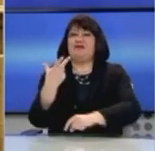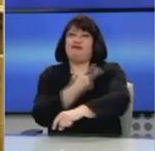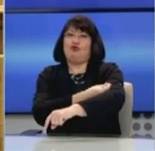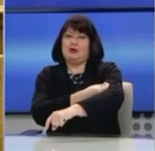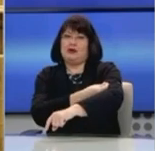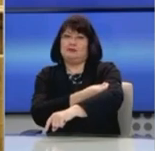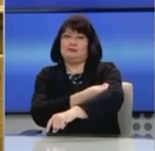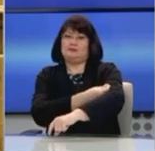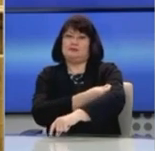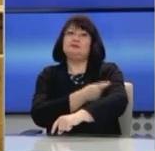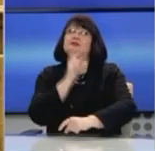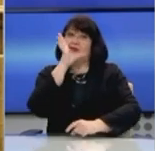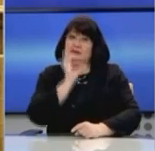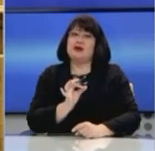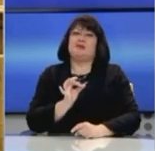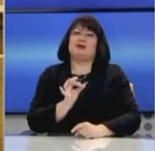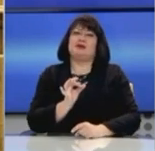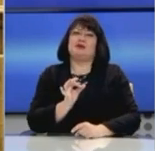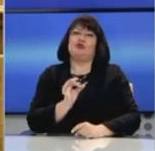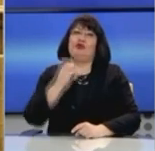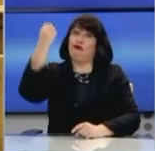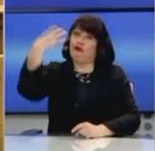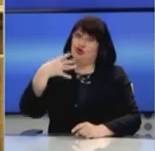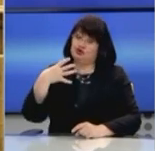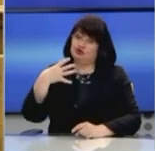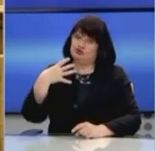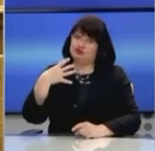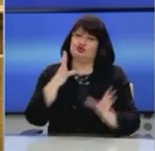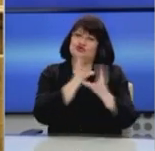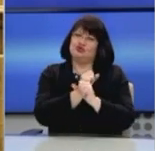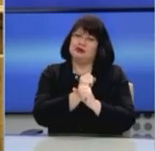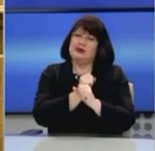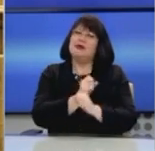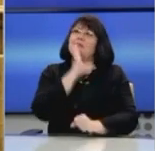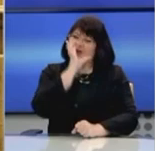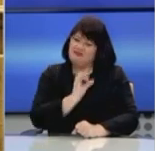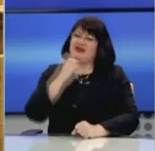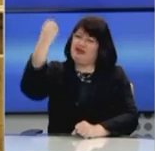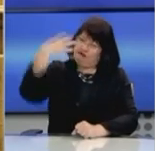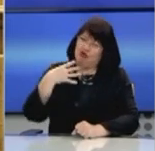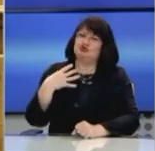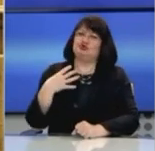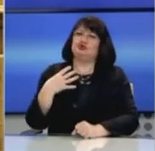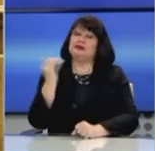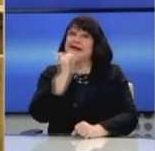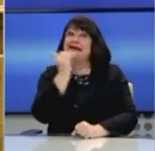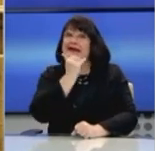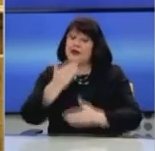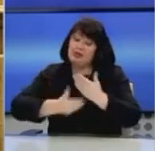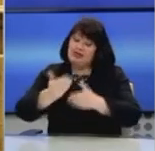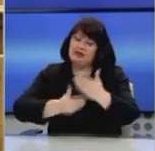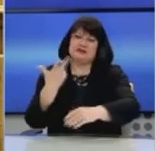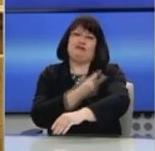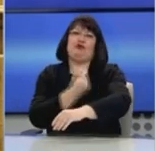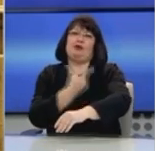εμβόλιο να είναι ένας πραγματικός φάρος, μες το σκοτάδι, και θα γίνει πραγματικός φάρος εάν επισπέψετε τις